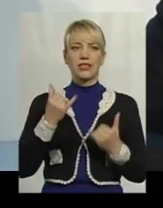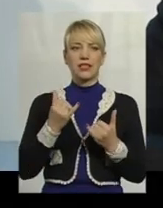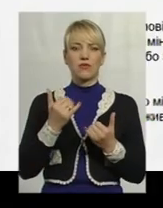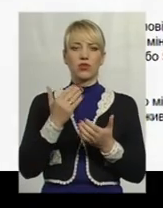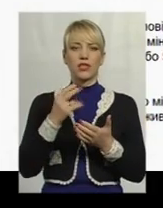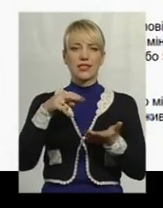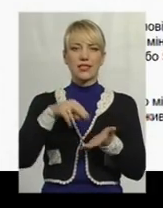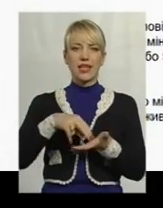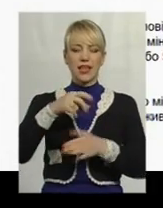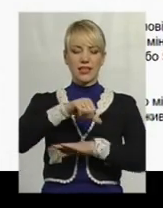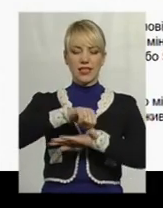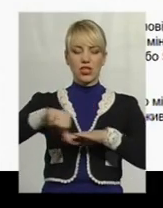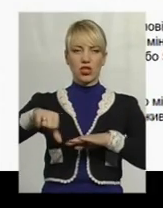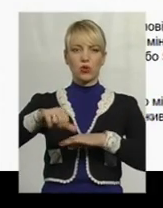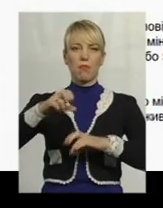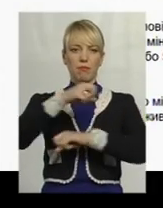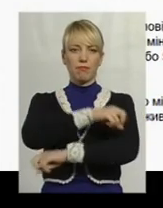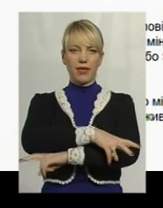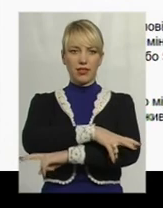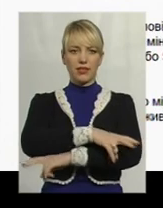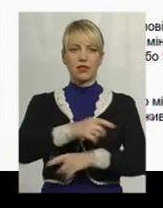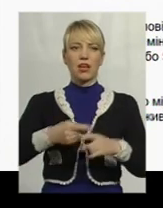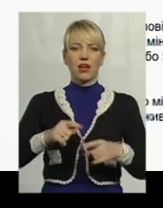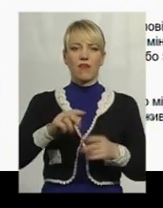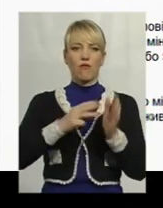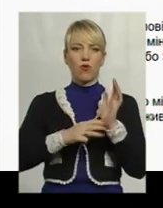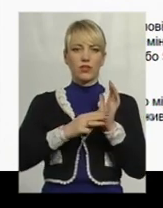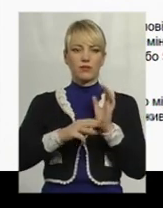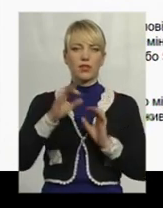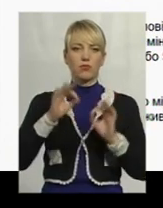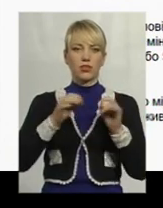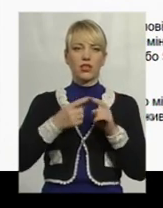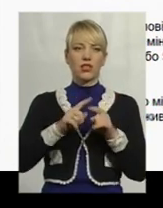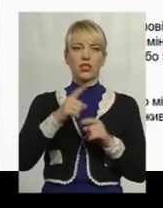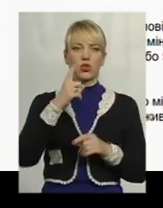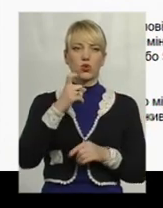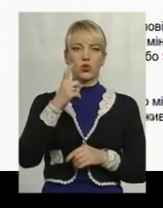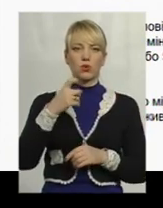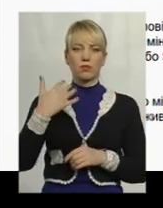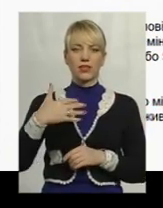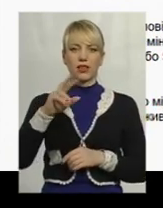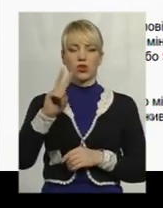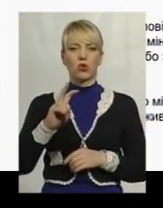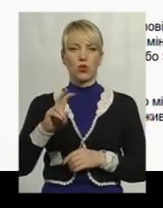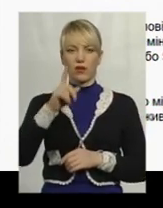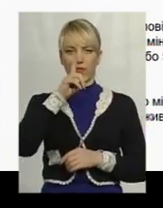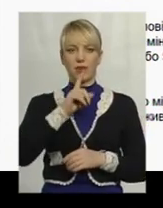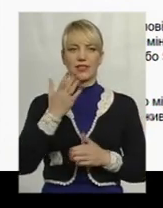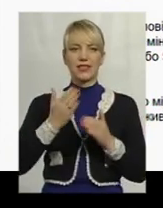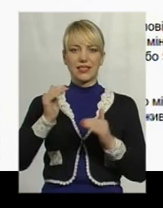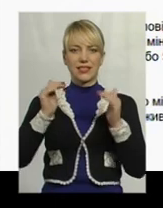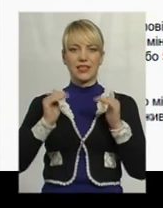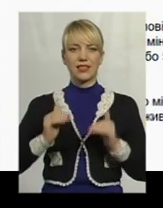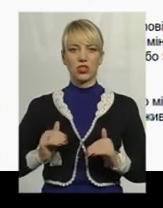за чертой бедності. 80% – там стандарт достатньо простой, 150 доларів в місяць. Звісно, якщо нижче, то